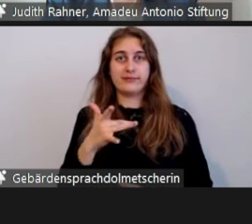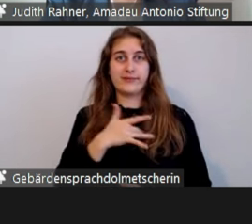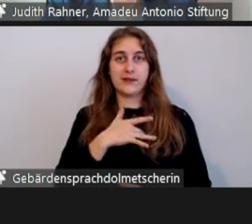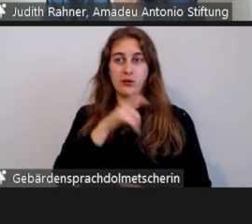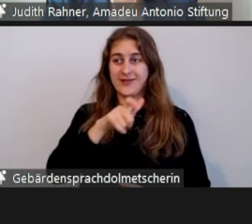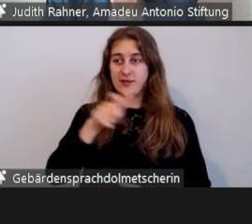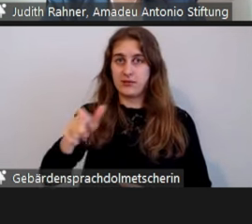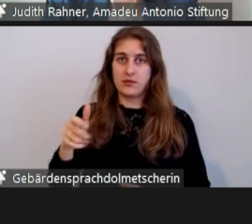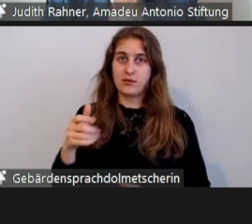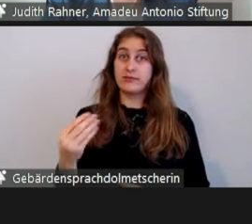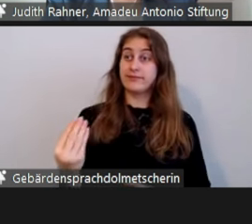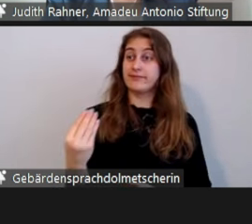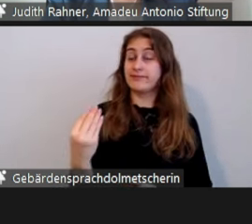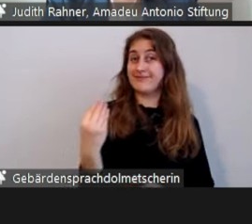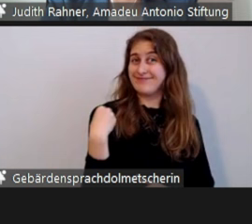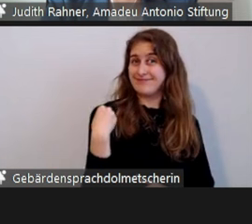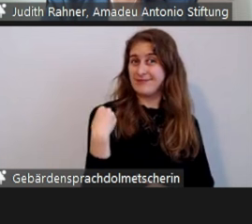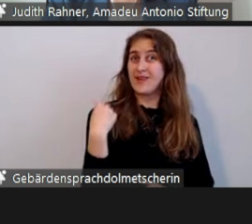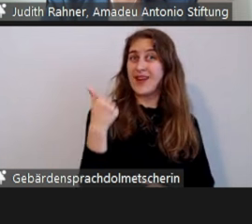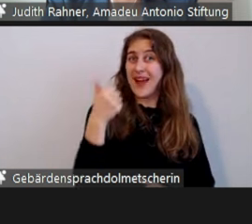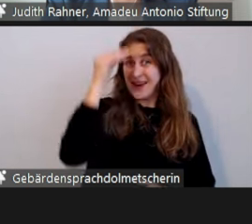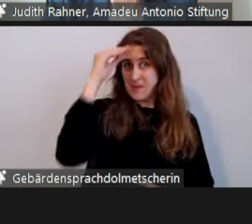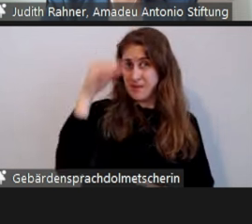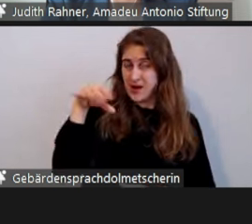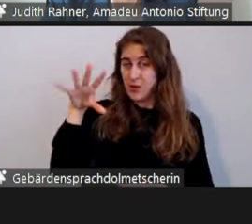von einer Meldung geschildert werden.